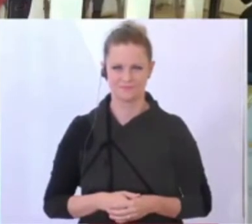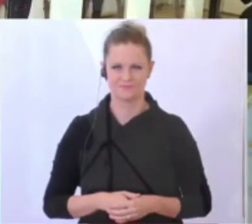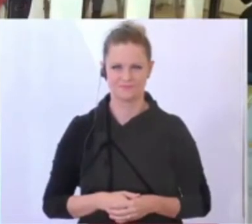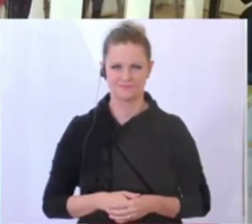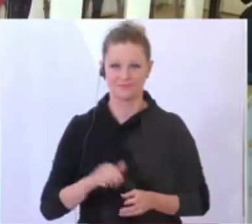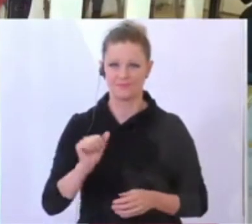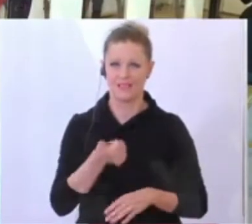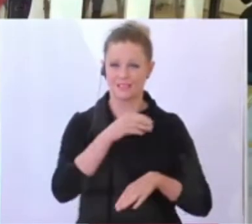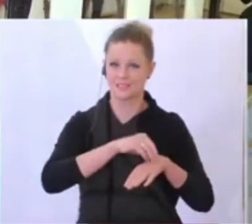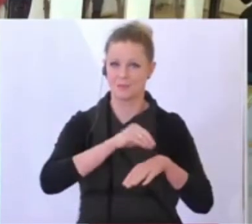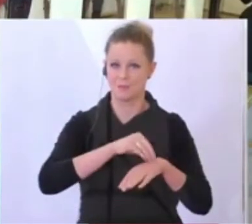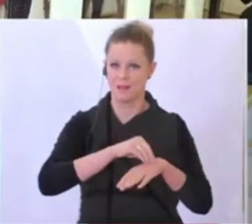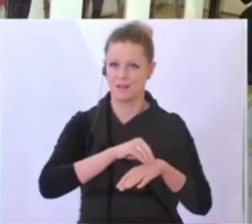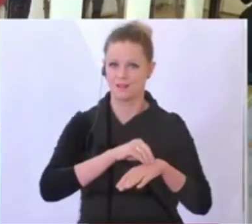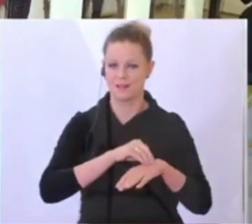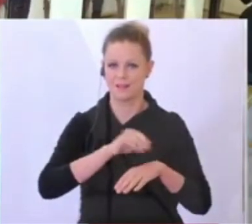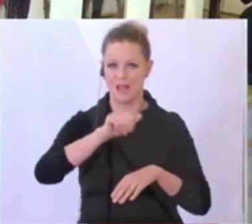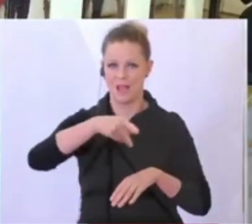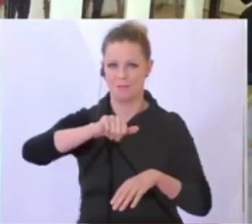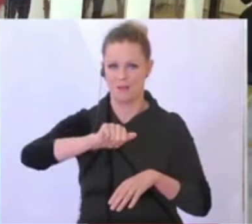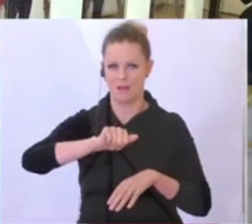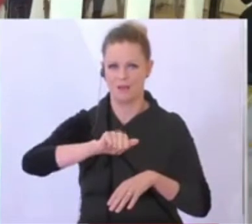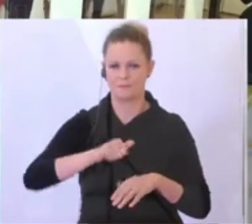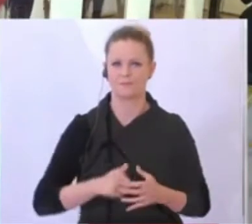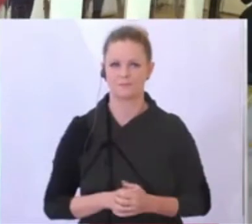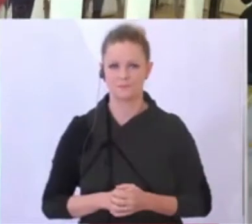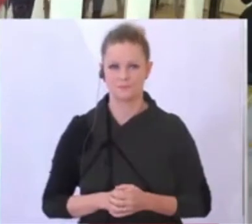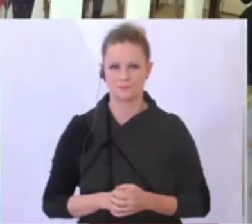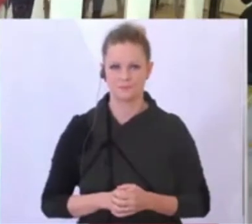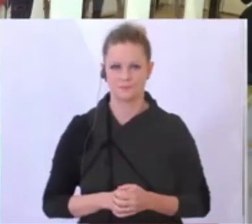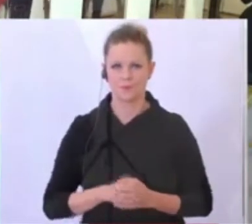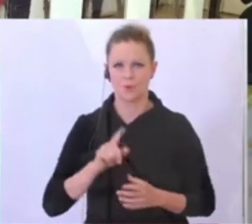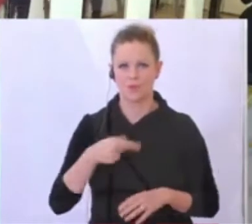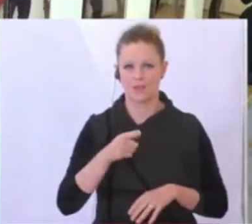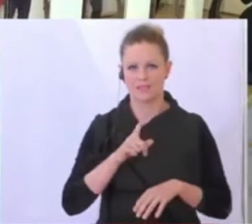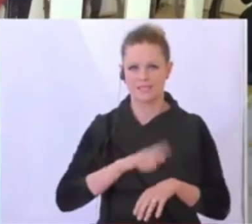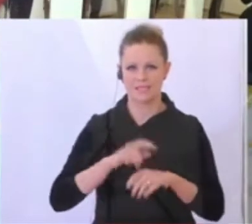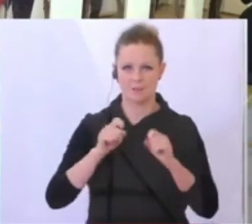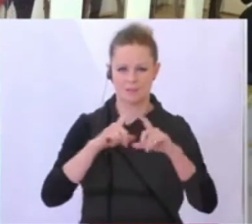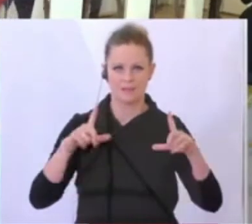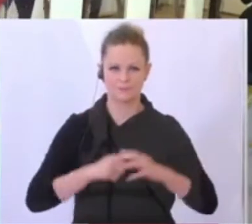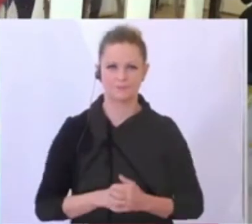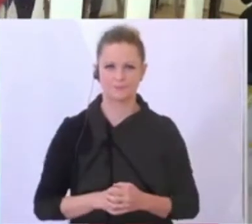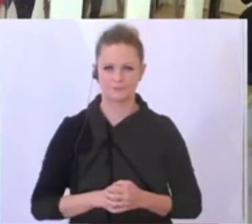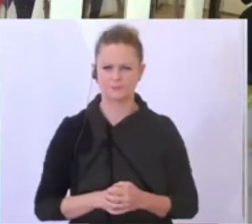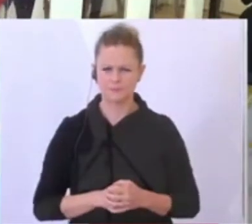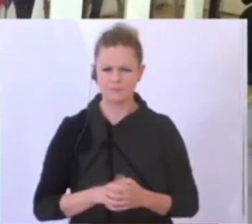Als erster gemeldet hat sich von der Austria Presse Agentur der Herr Hammer und dann glaube ich von der ZIP der Herr Dietlmacher. Bitte schön. Ja Herr Bundeskanzler, wollte das nachfragen, was